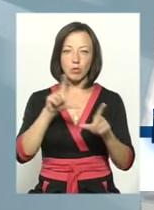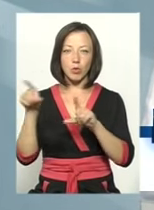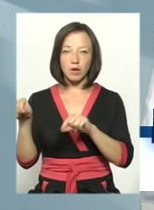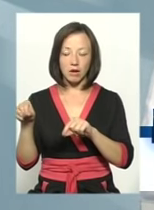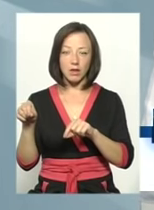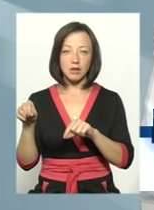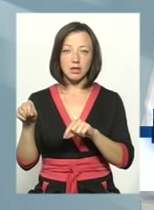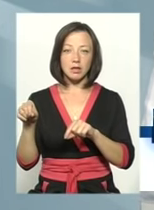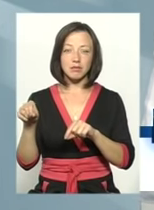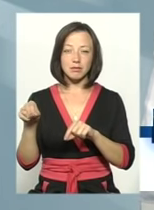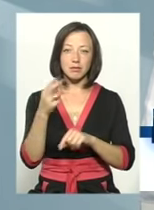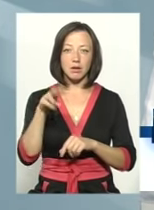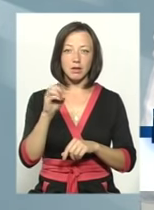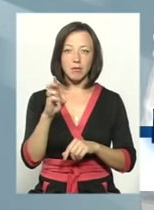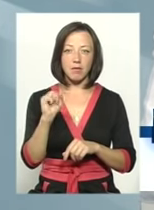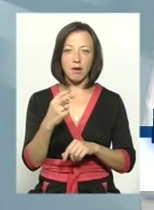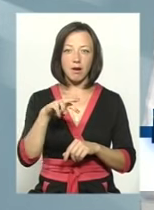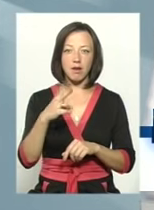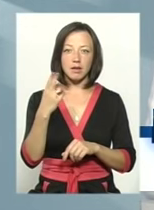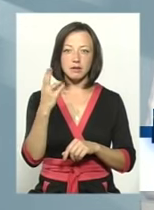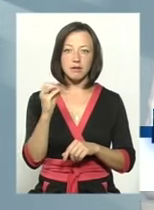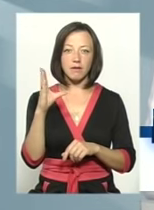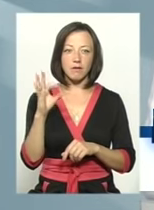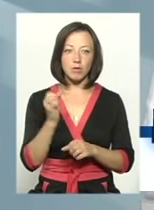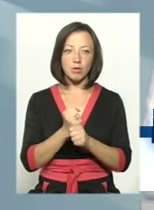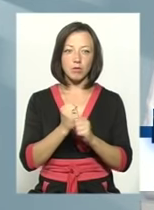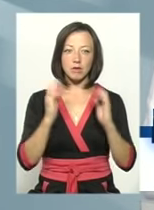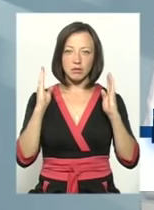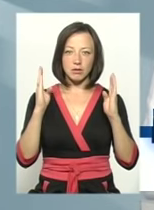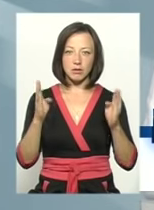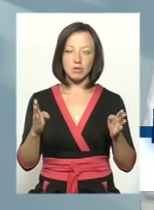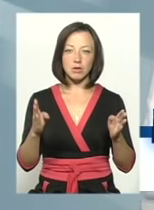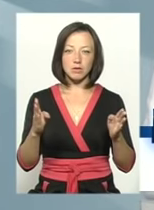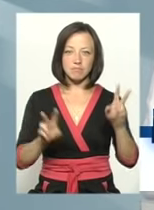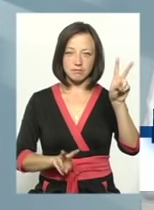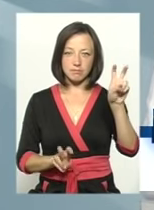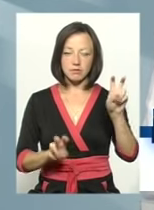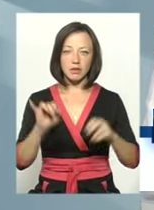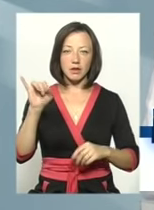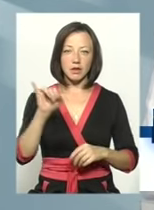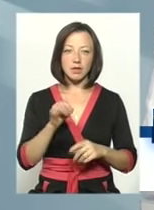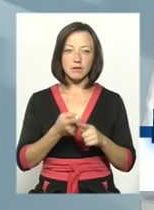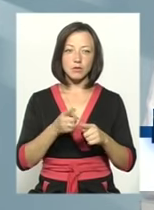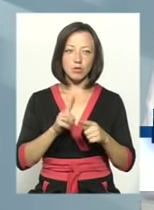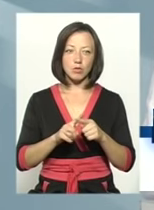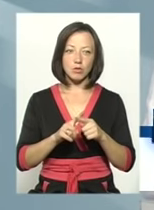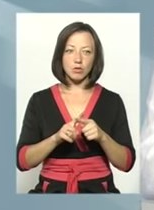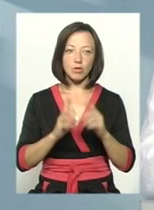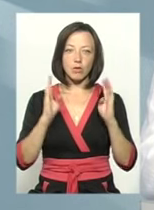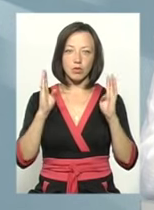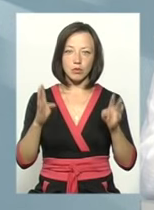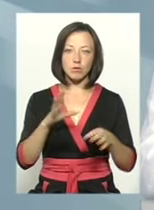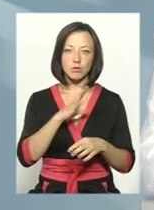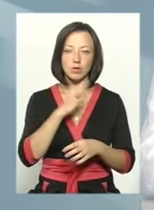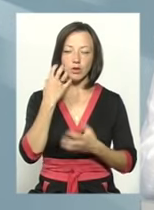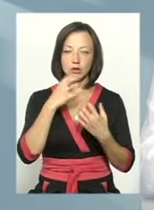і робили зелений коридор, ми називаємо. І в цьому коридорі, що я був,